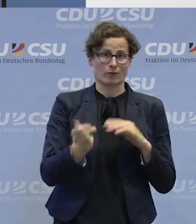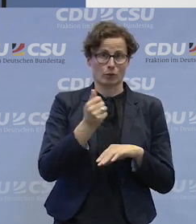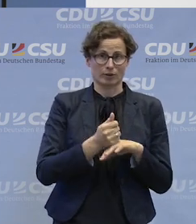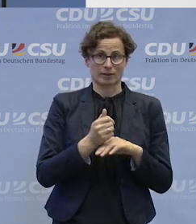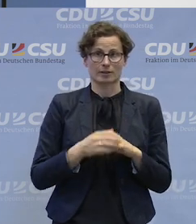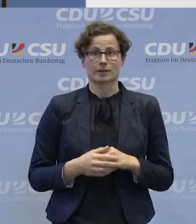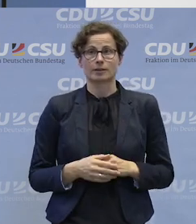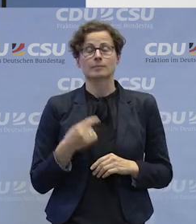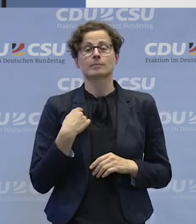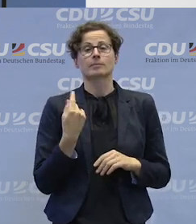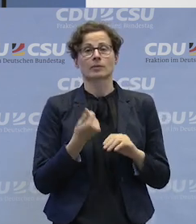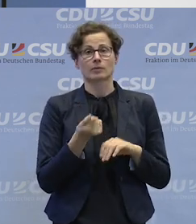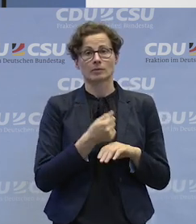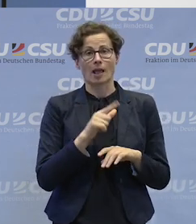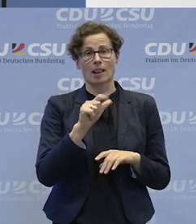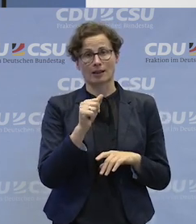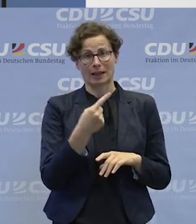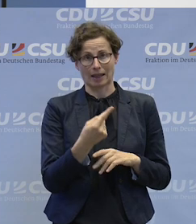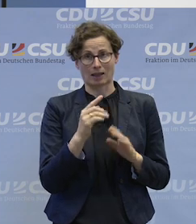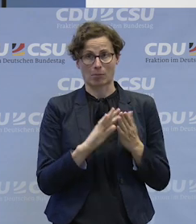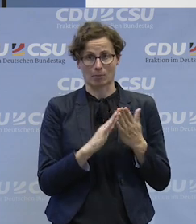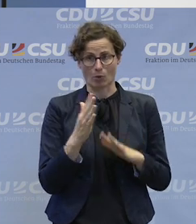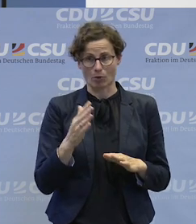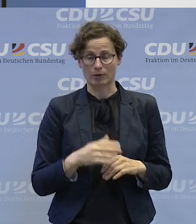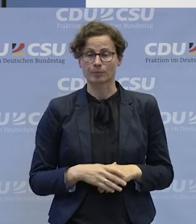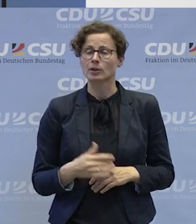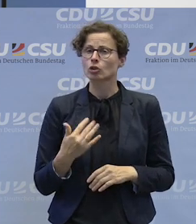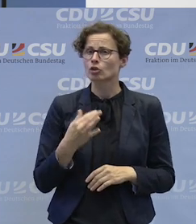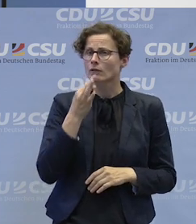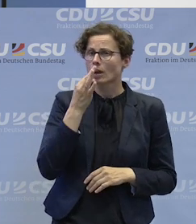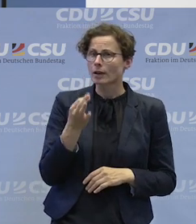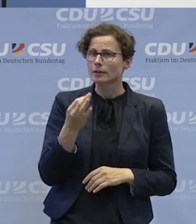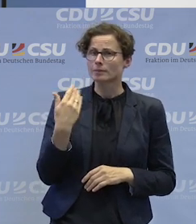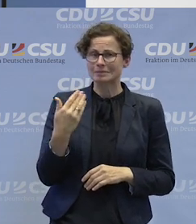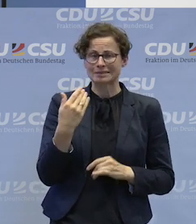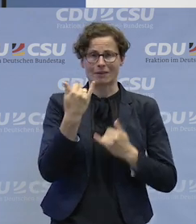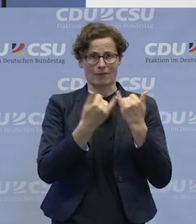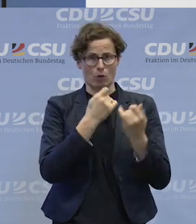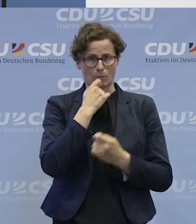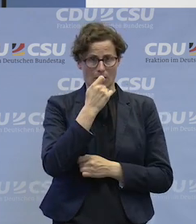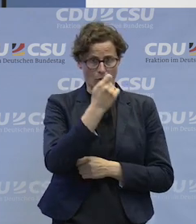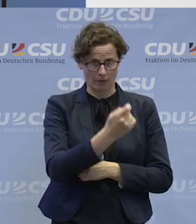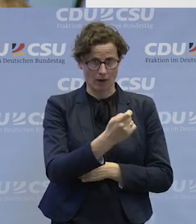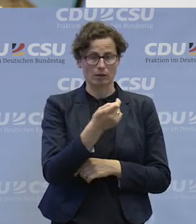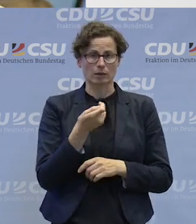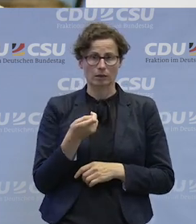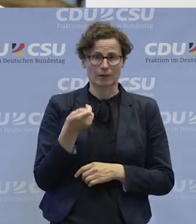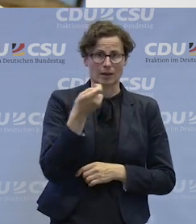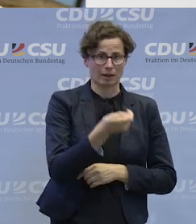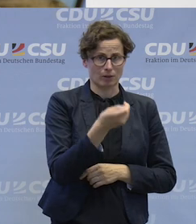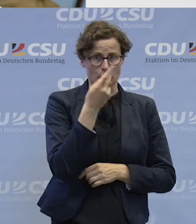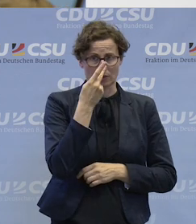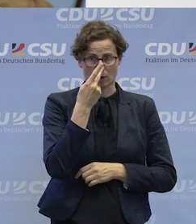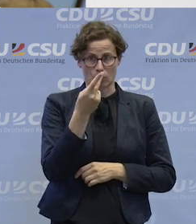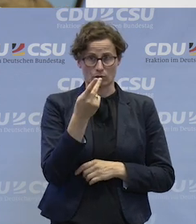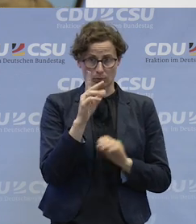Mitgliedervorsitzender der Landesarbeitsgemeinschaft Brandenburg. Meine Frage wäre, wer finanziert denn die Frauenbeauftragte? Denn in den Werkstätten,